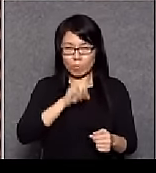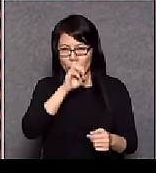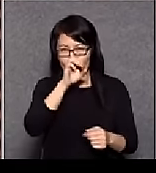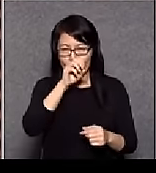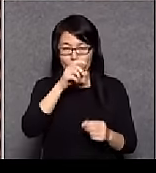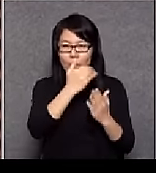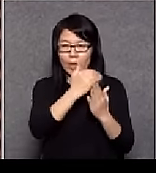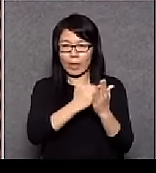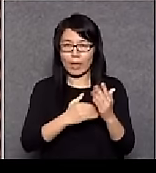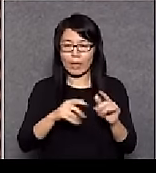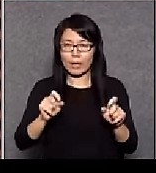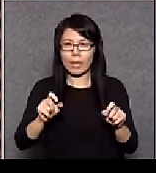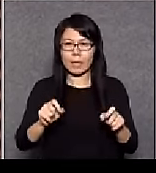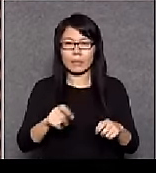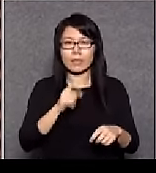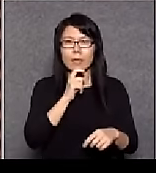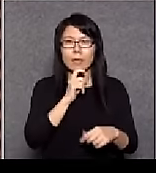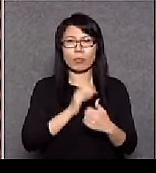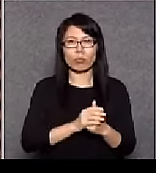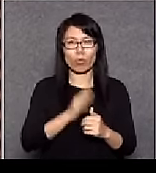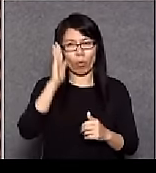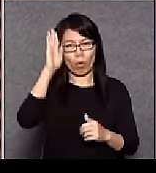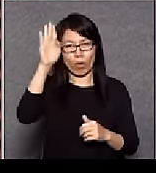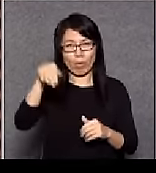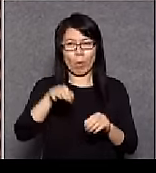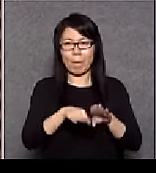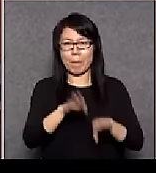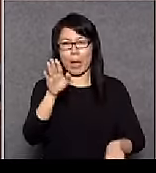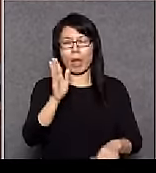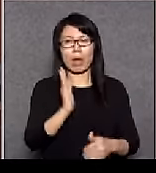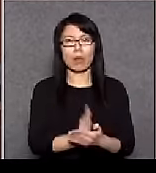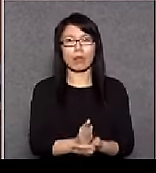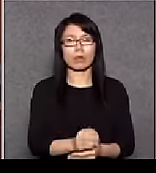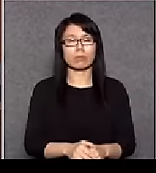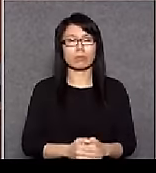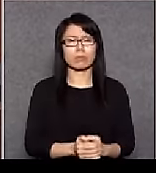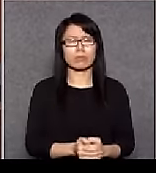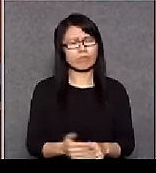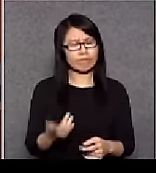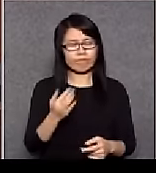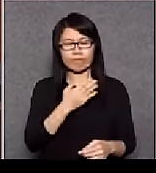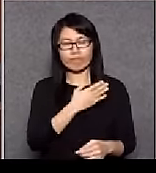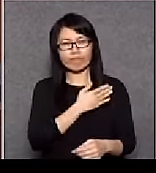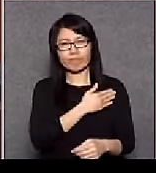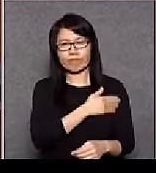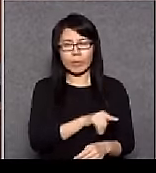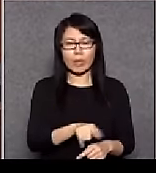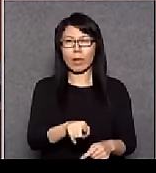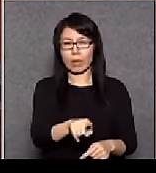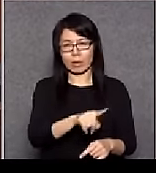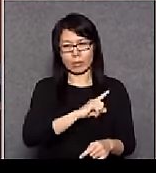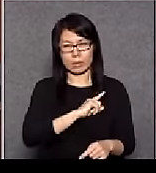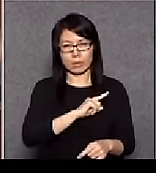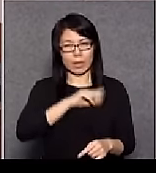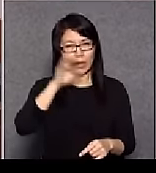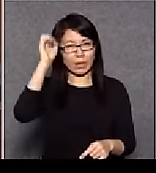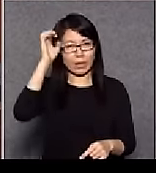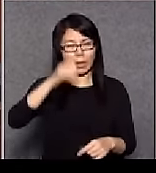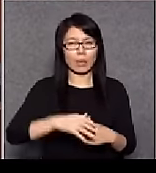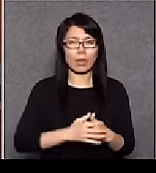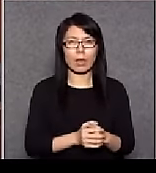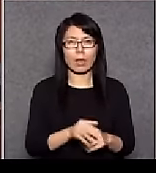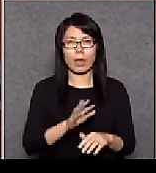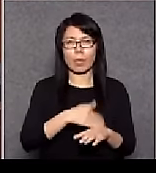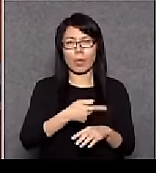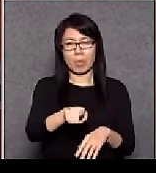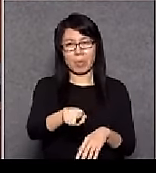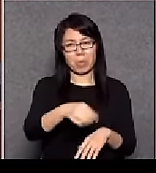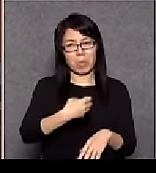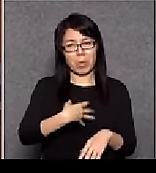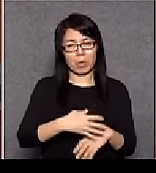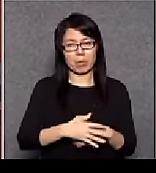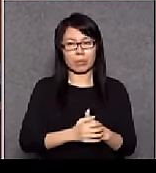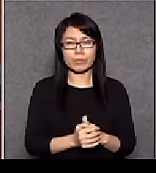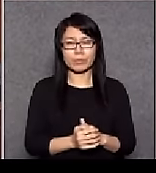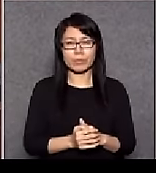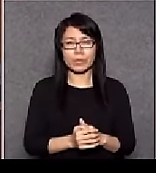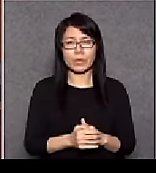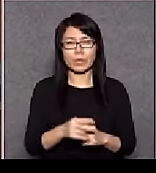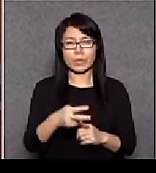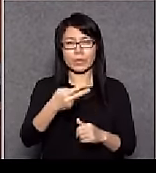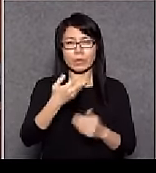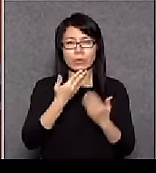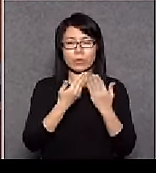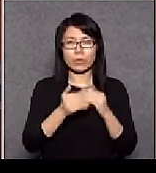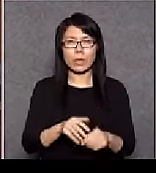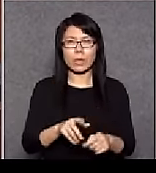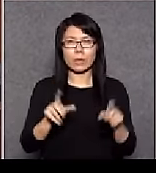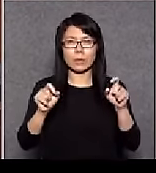和我的期望是有落差的不過怎樣這也是你的意見剛才你還說到我的議員服你還